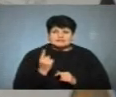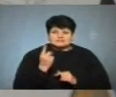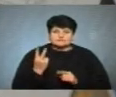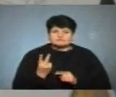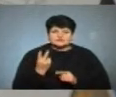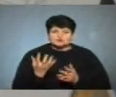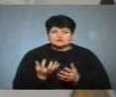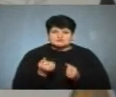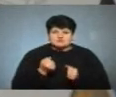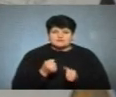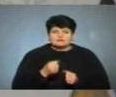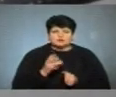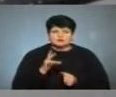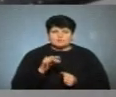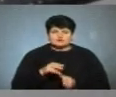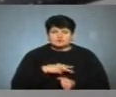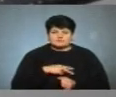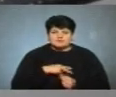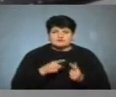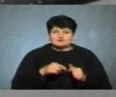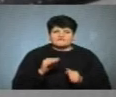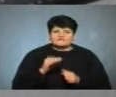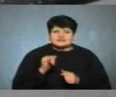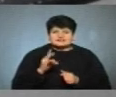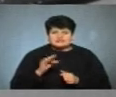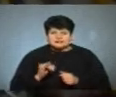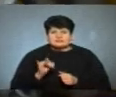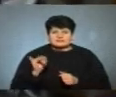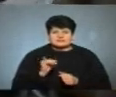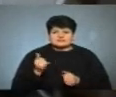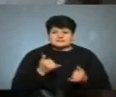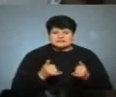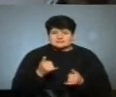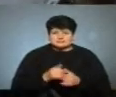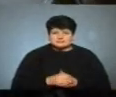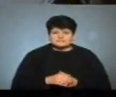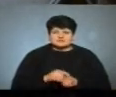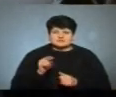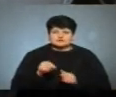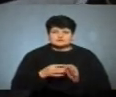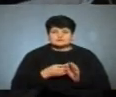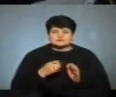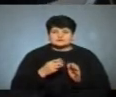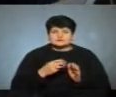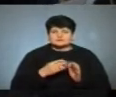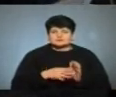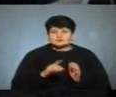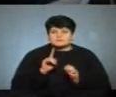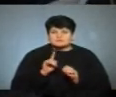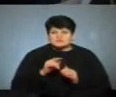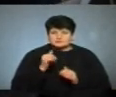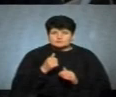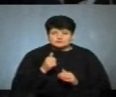двічі отримав Нобелівську премію, а саме у галузях фізики та хімії. У 1895 році Марії Складовській-Кюрі приїхало в